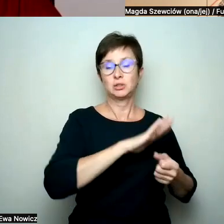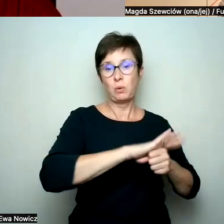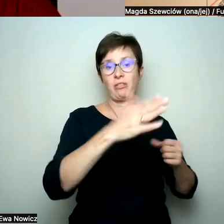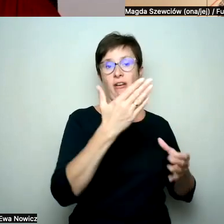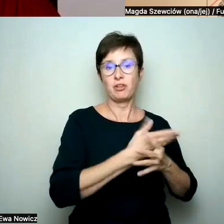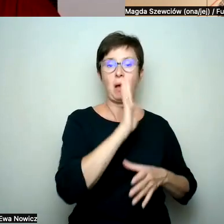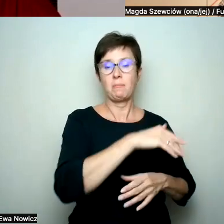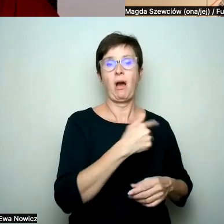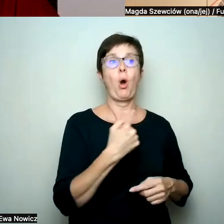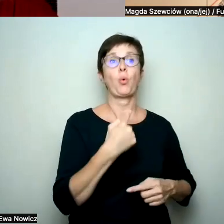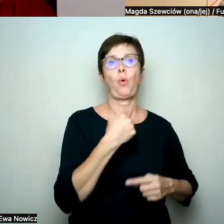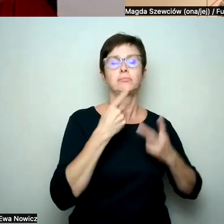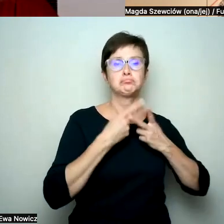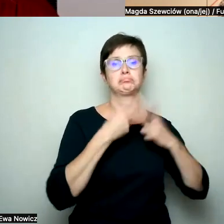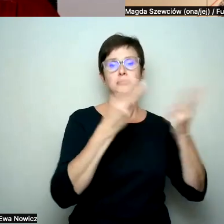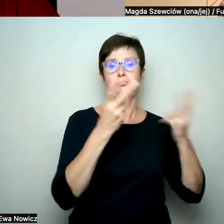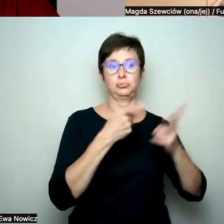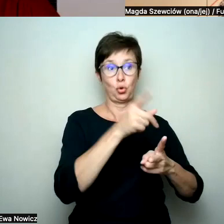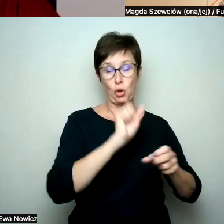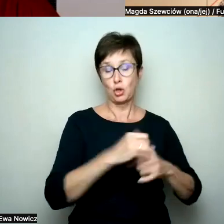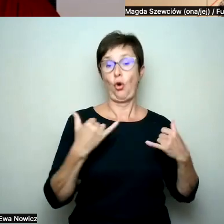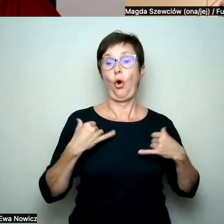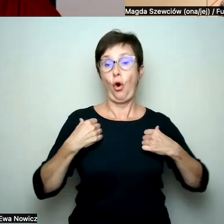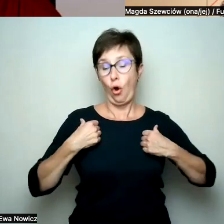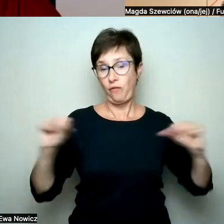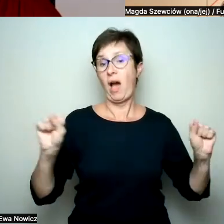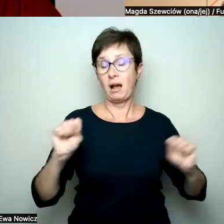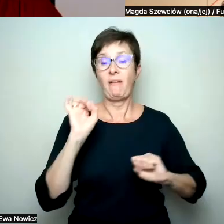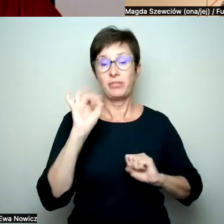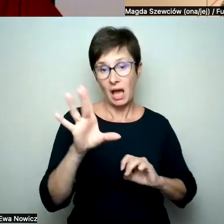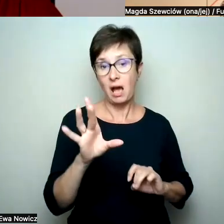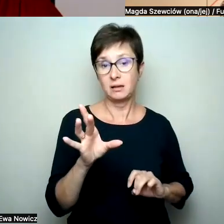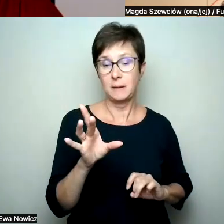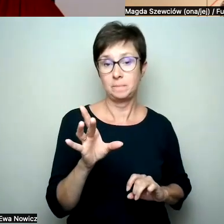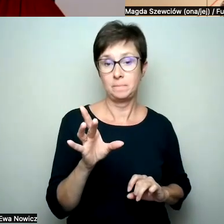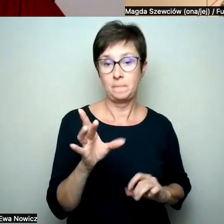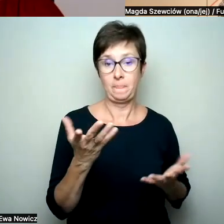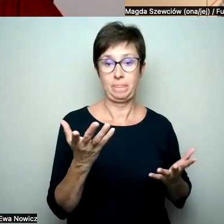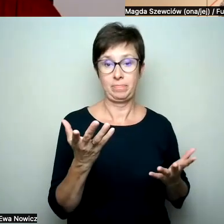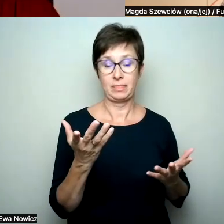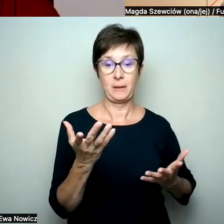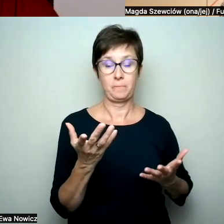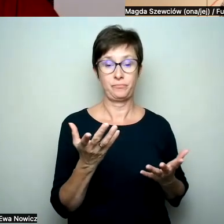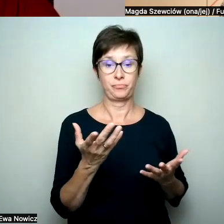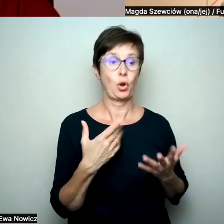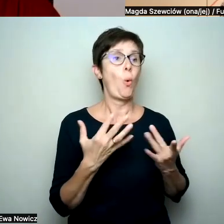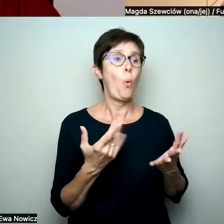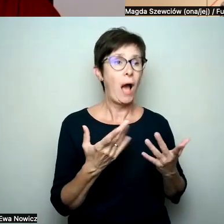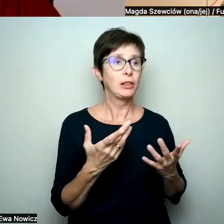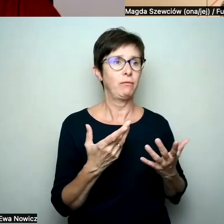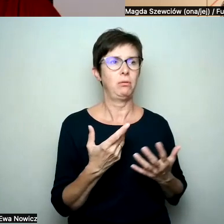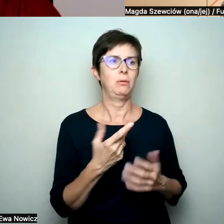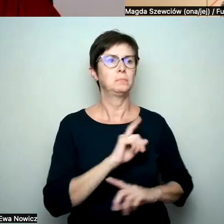światopoglądowych. Tak, to wymaga odwagi, łatwiej jest tego nie robić,